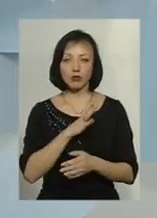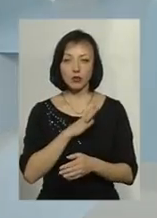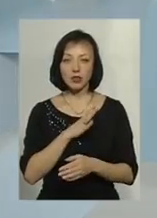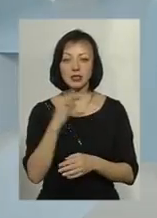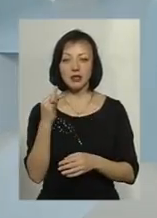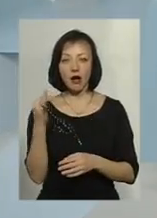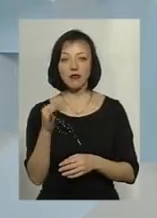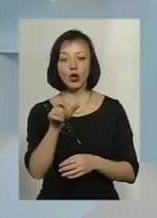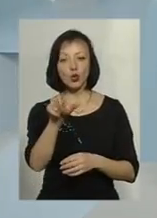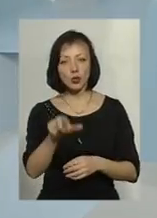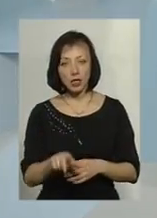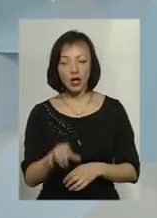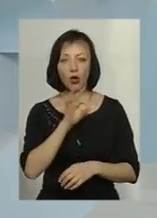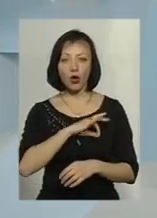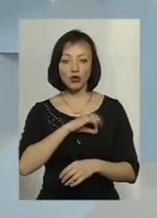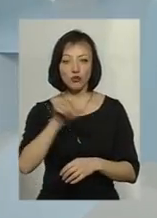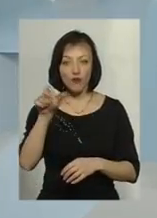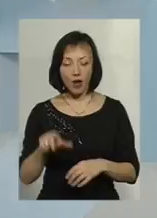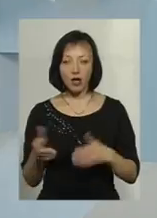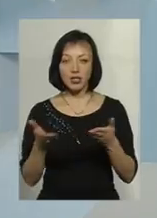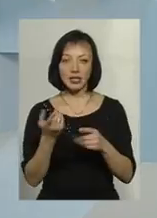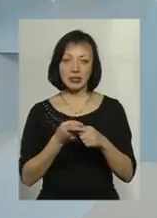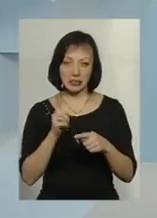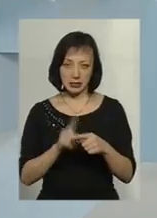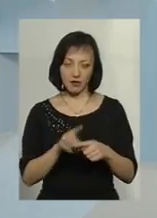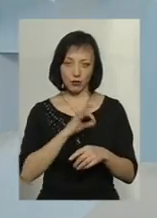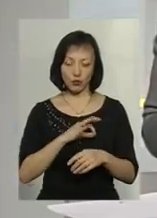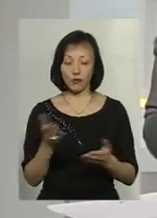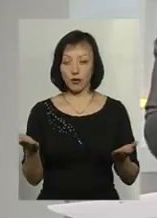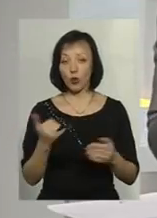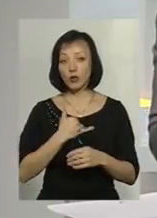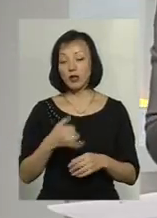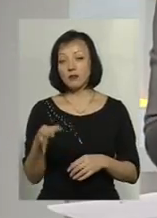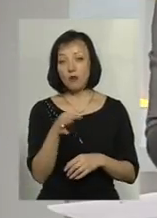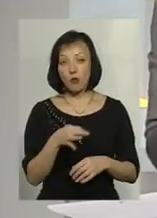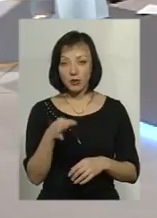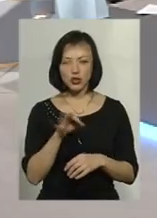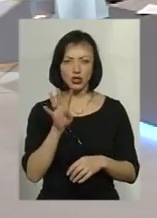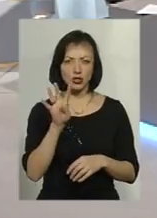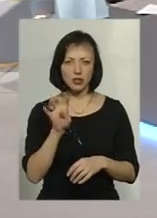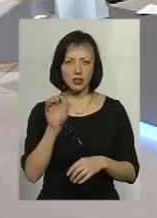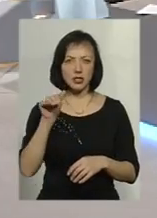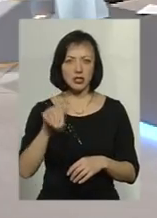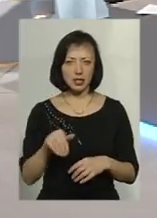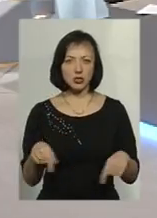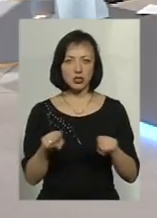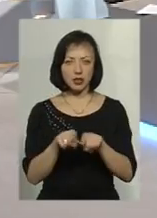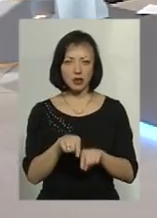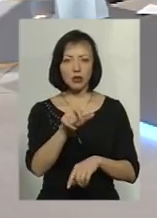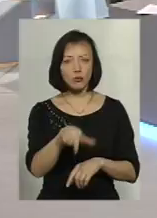зацікавлена людина, користувач, який цим користується. У в області майже 400 тисяч таких